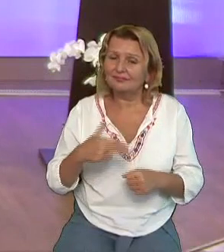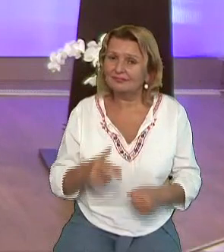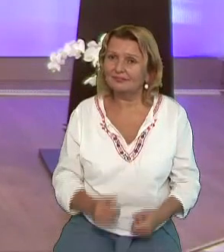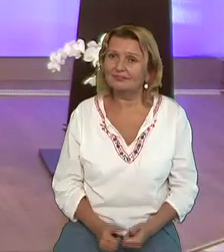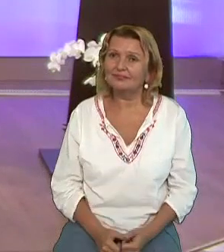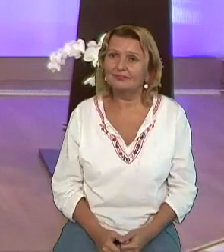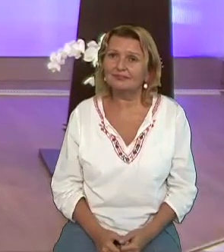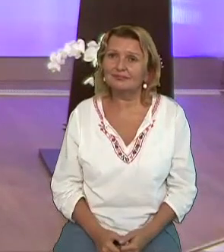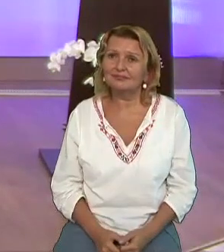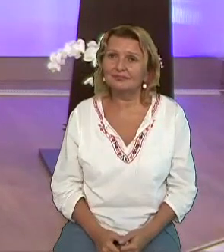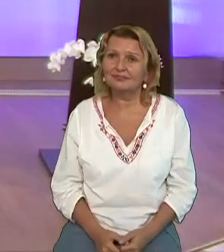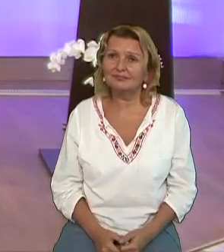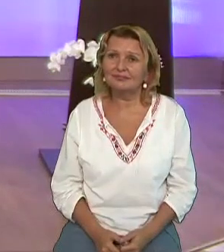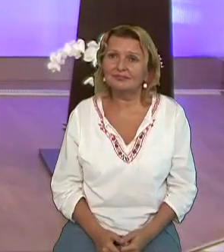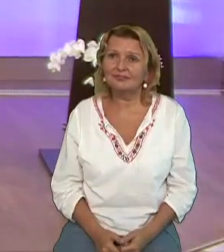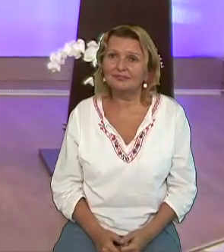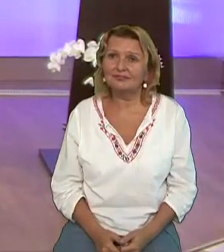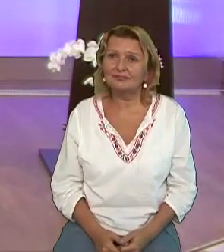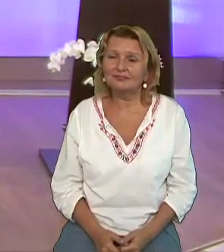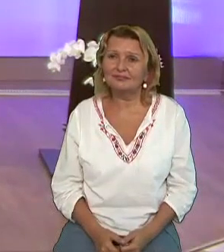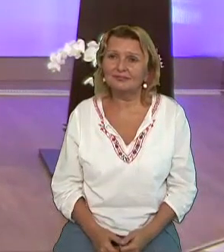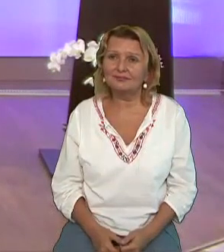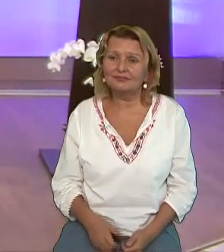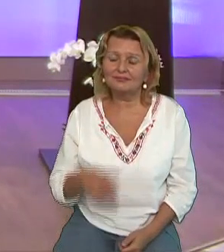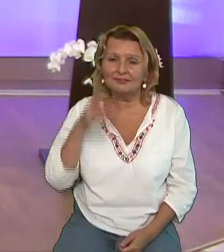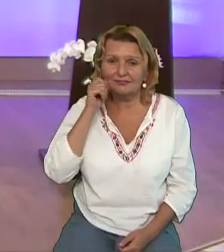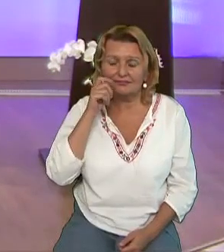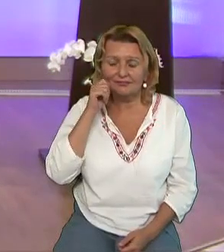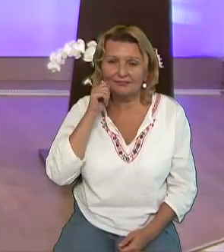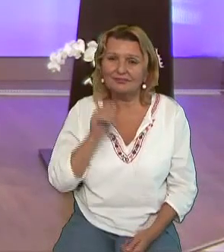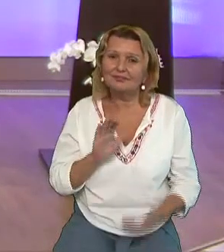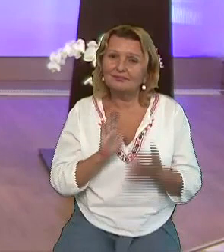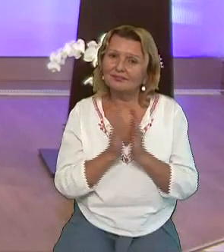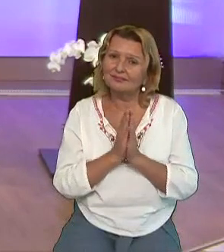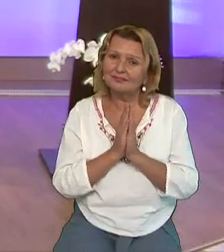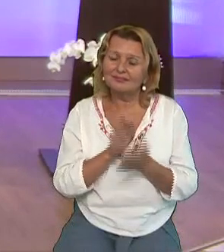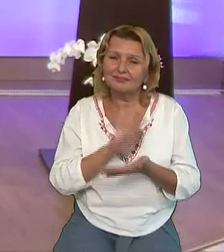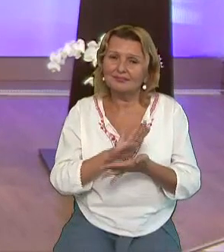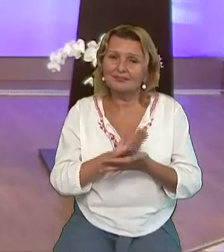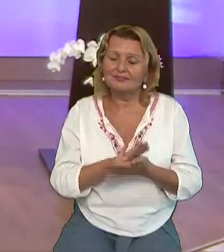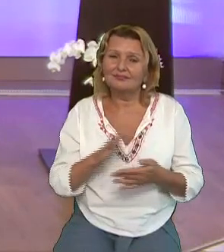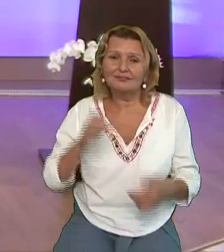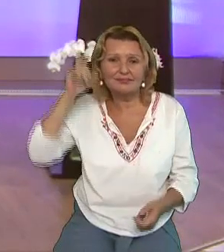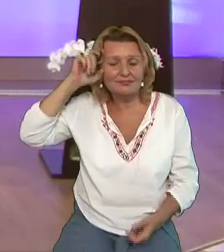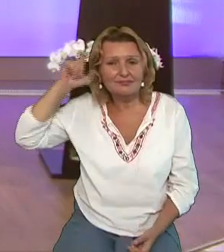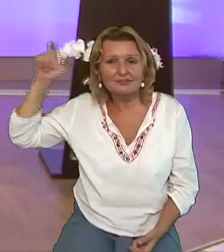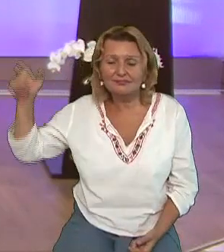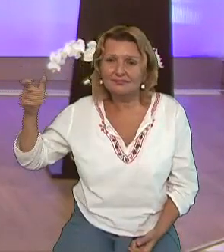Popole păstrează dat credința ce-ai primit